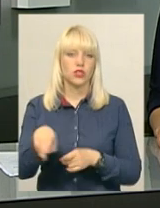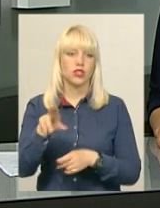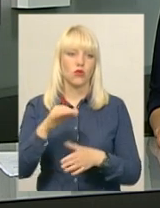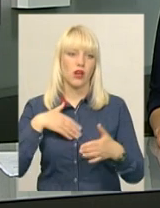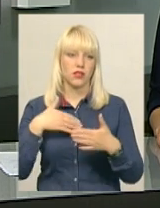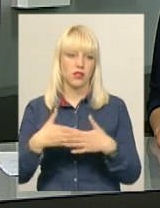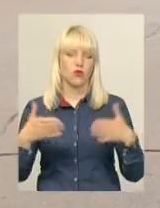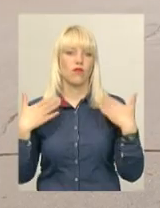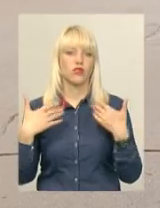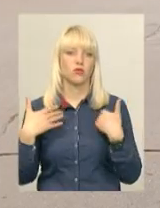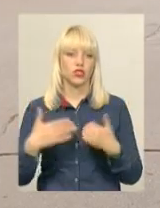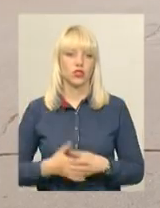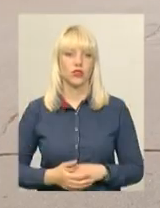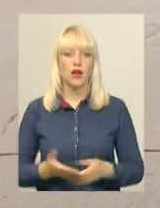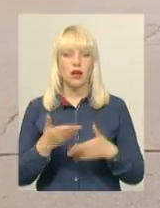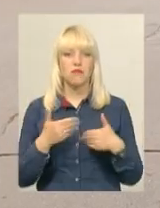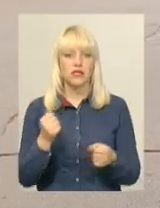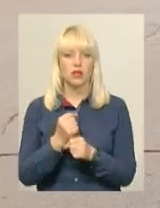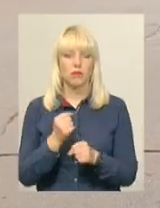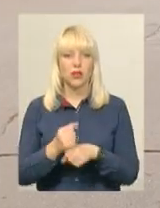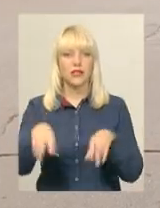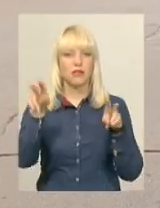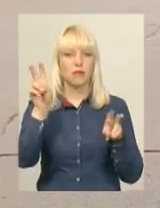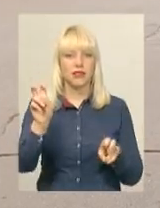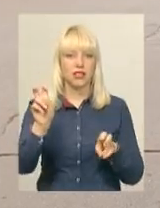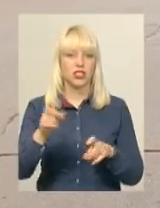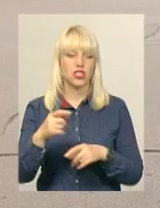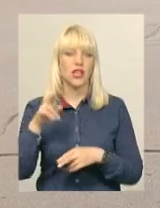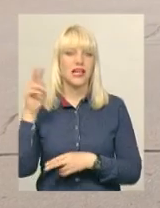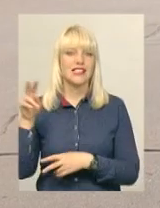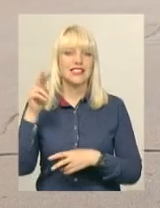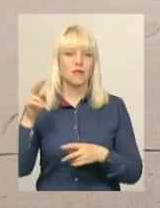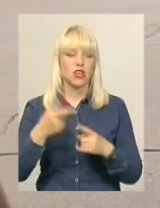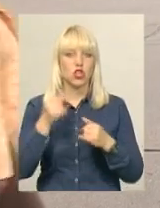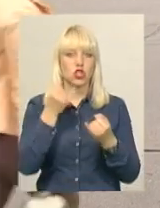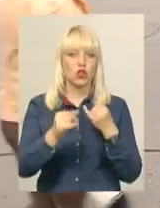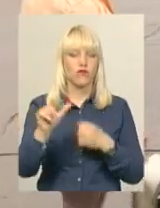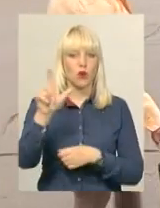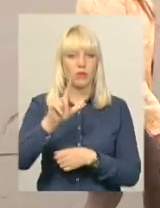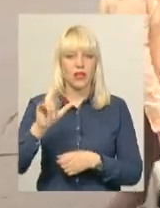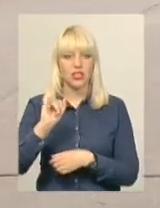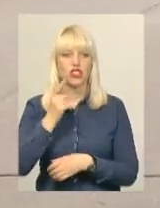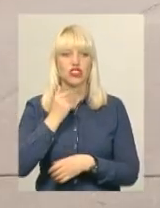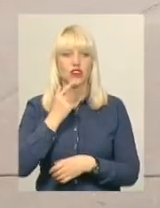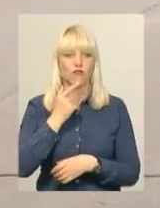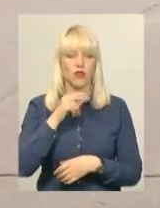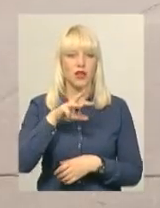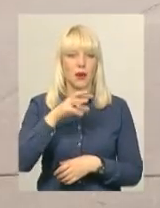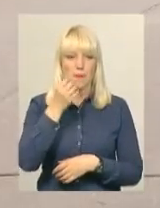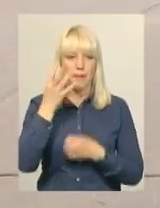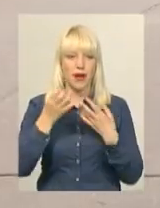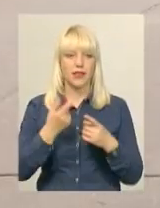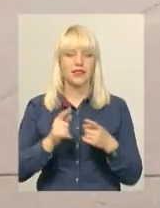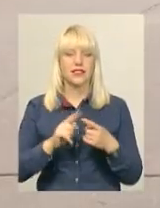відпочинку. Зробили тематичні змії, відповідно, жовто-блакитні та в нас з червоними маками. Захід називається